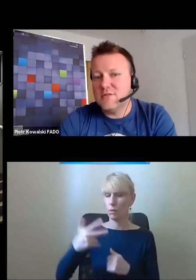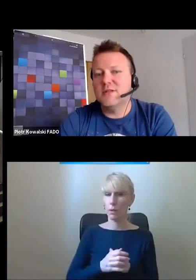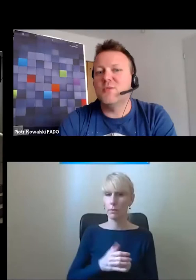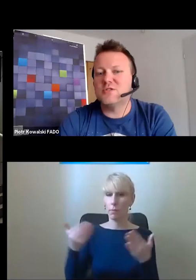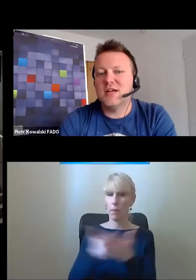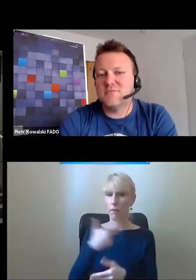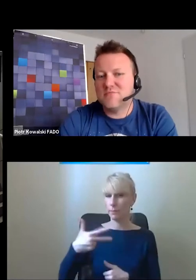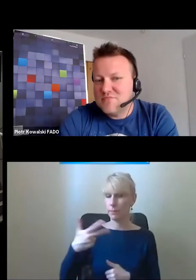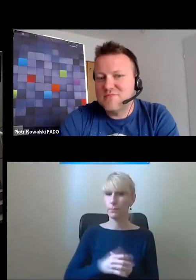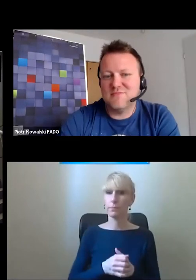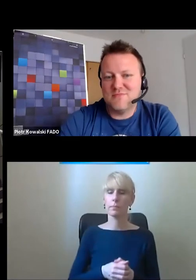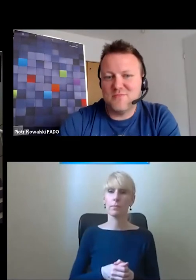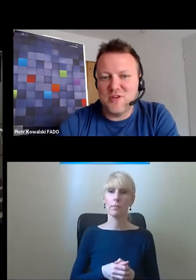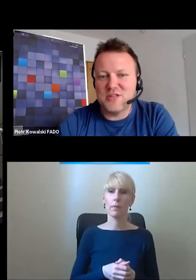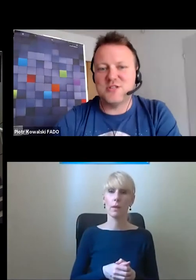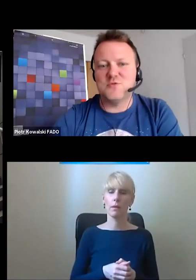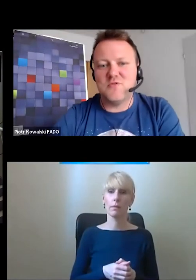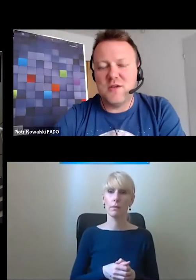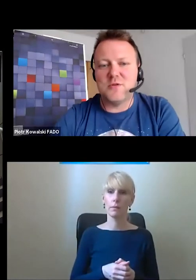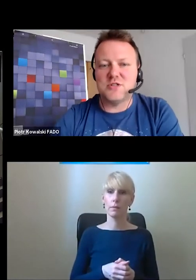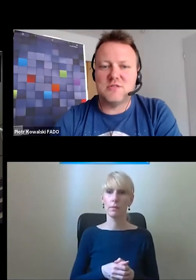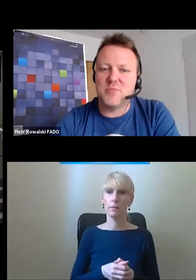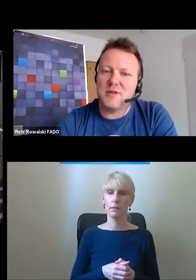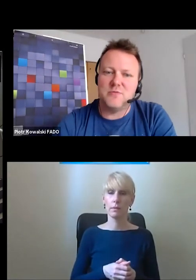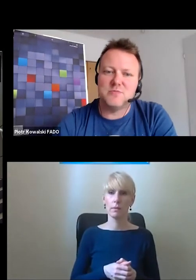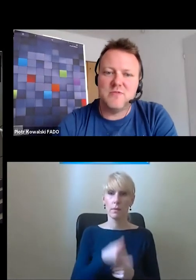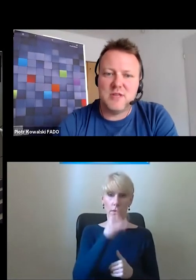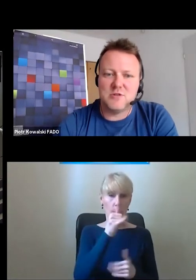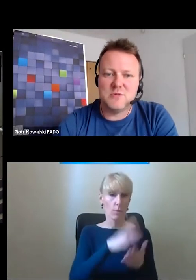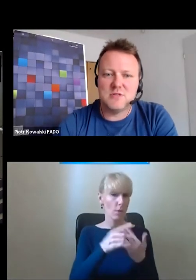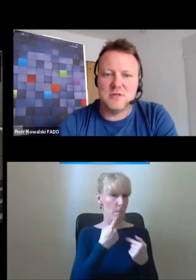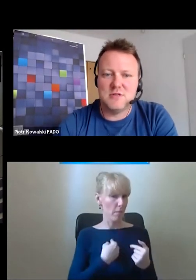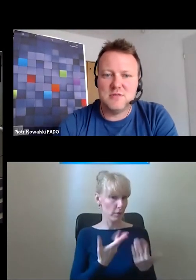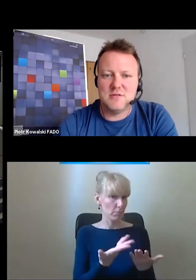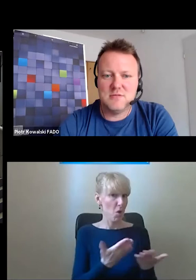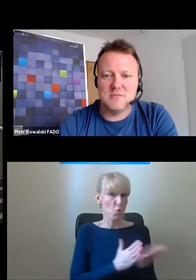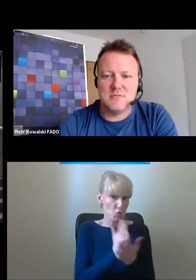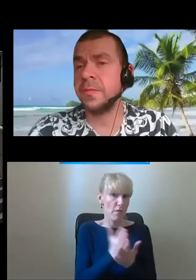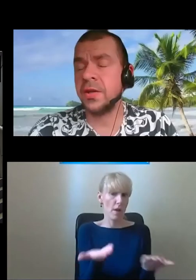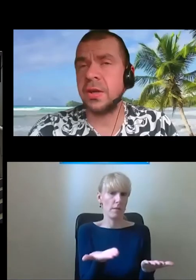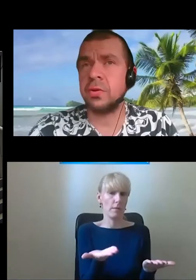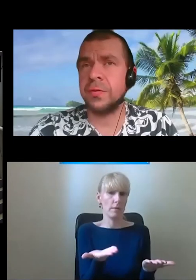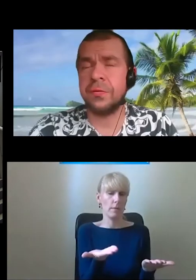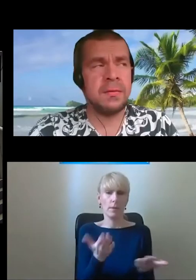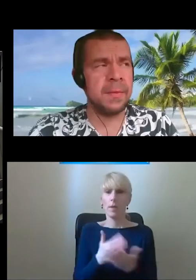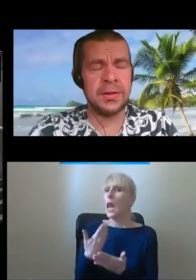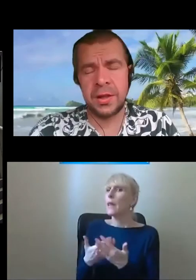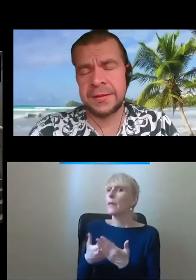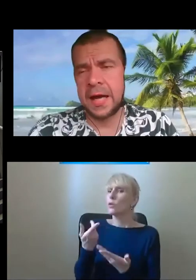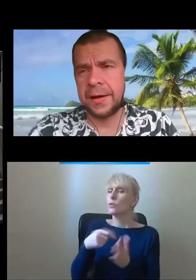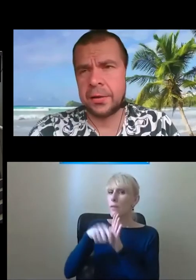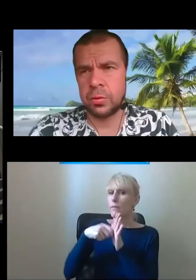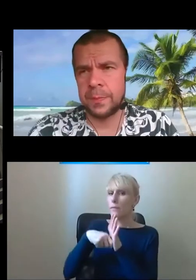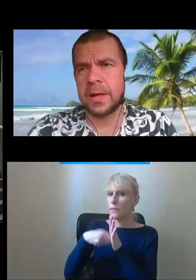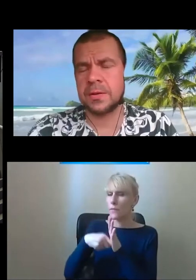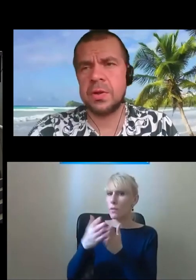No nie można powiedzieć, że nie używają. No też pamiętam rozmowę naszą z... To znaczy nie, dlaczego zmierzam? W tym filmie będzie